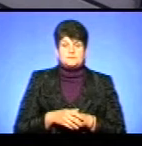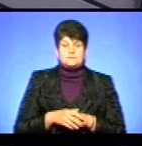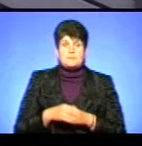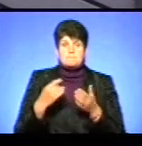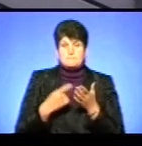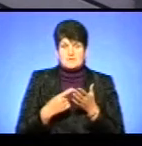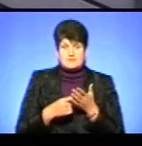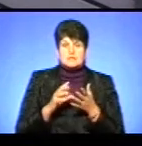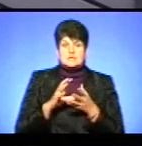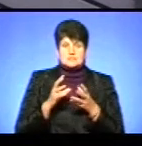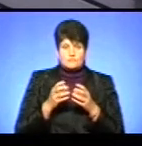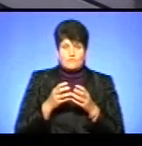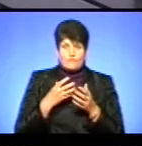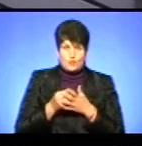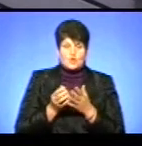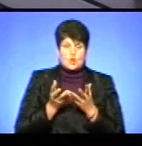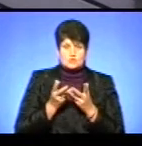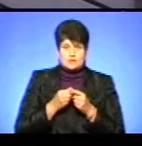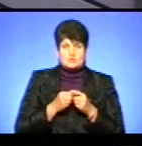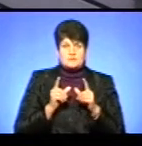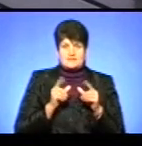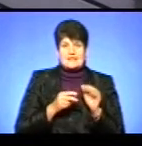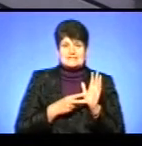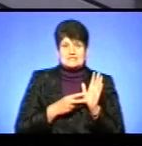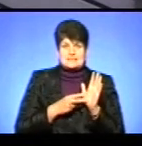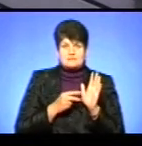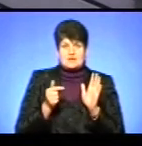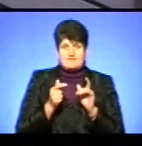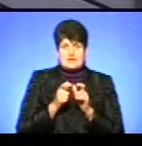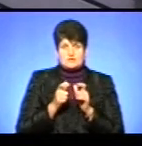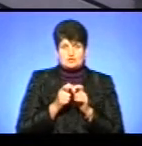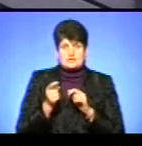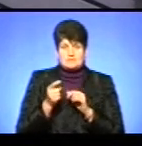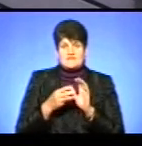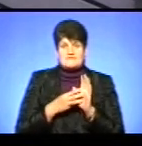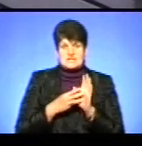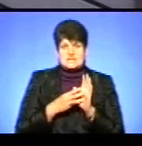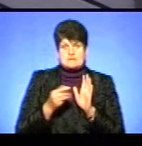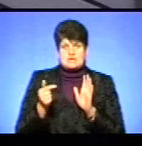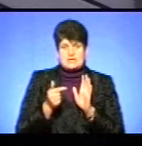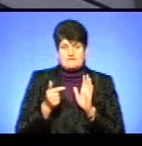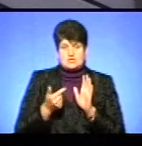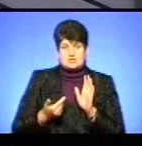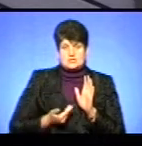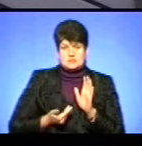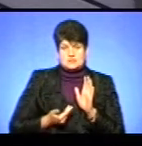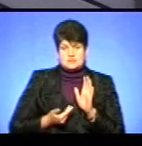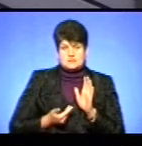Підтвердили свої розрахунки перевізники на 7 гривень – це картка Тернополянина, і 8 гривень – це